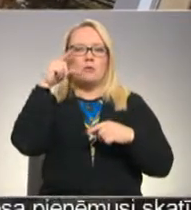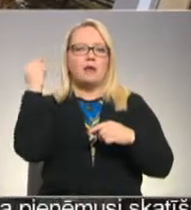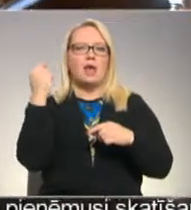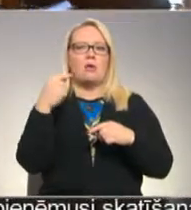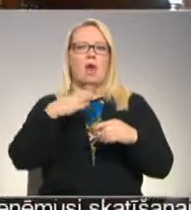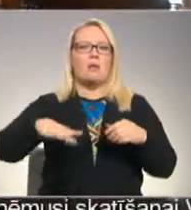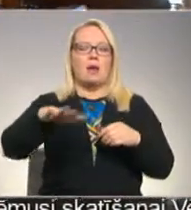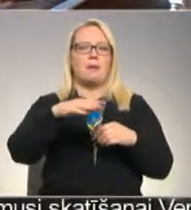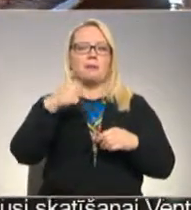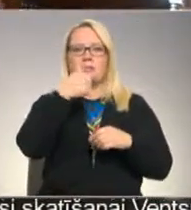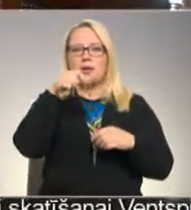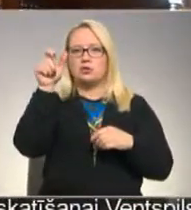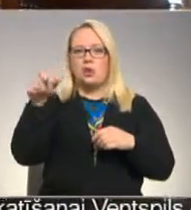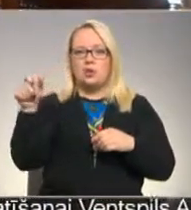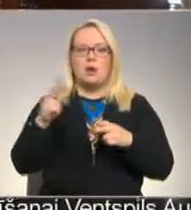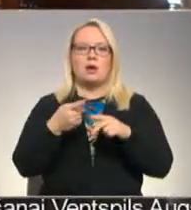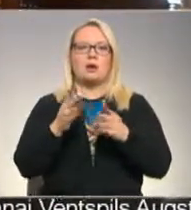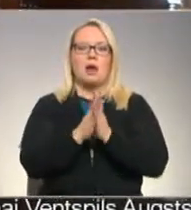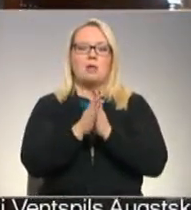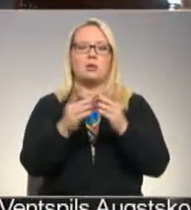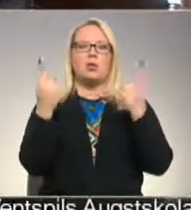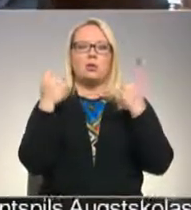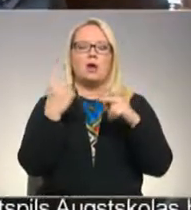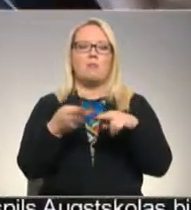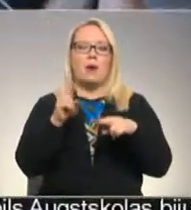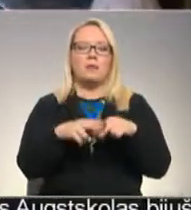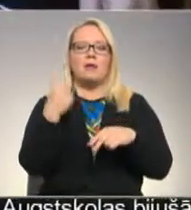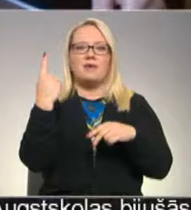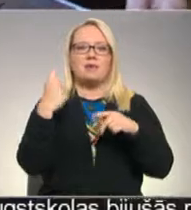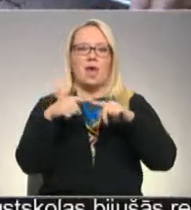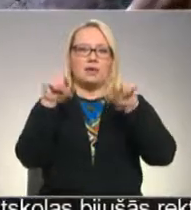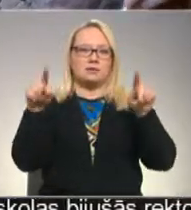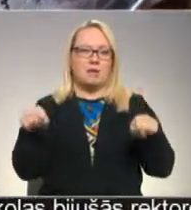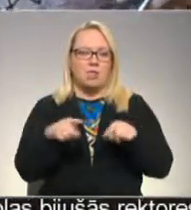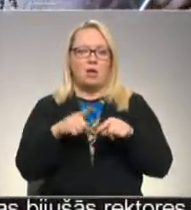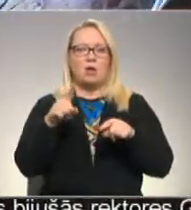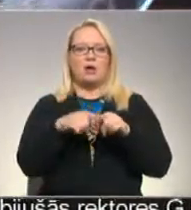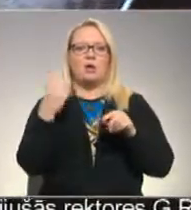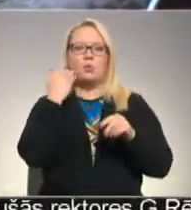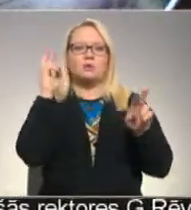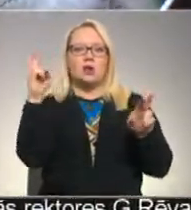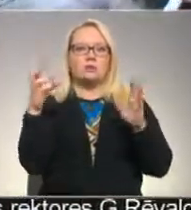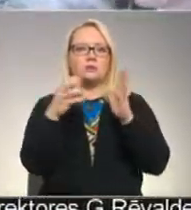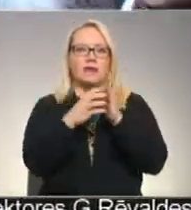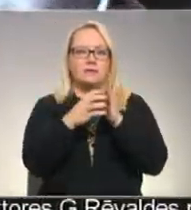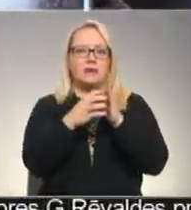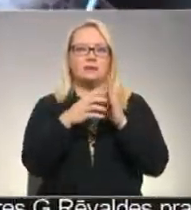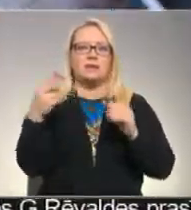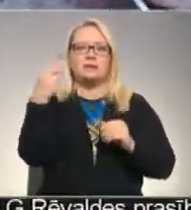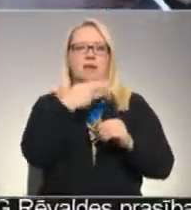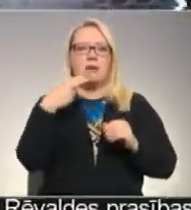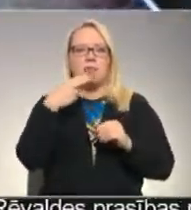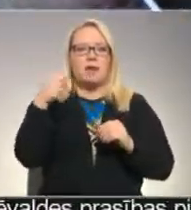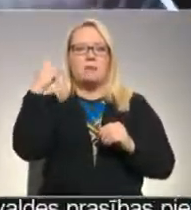personību. Grāmatā ir unikāla, papildinām un tikai vienā eksemplārā. Arī nosaukums teidot zīmīgs un latgalisks – saiminīka prāca, ja